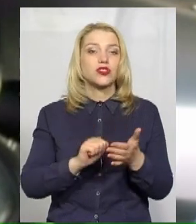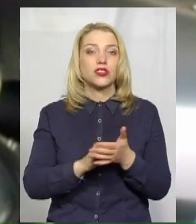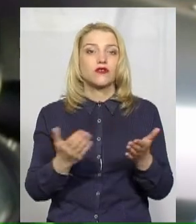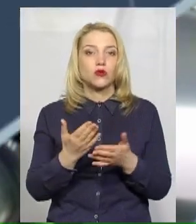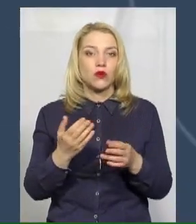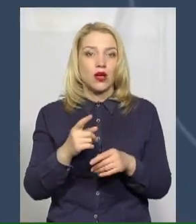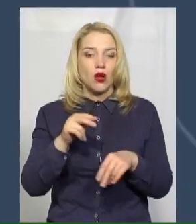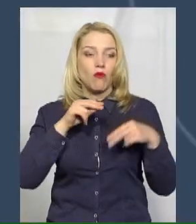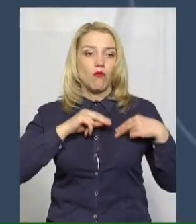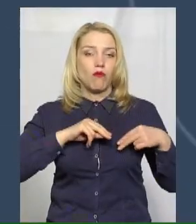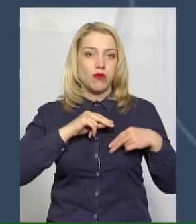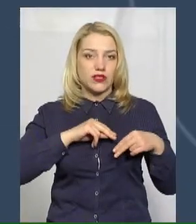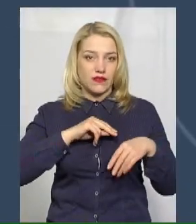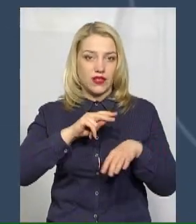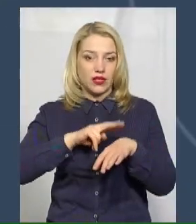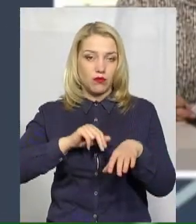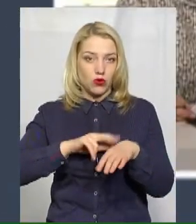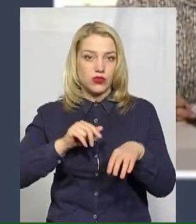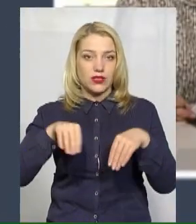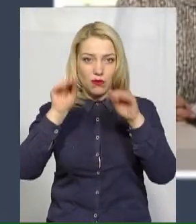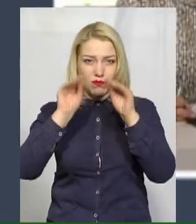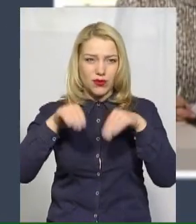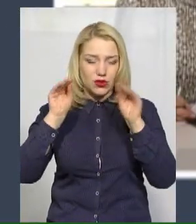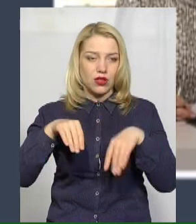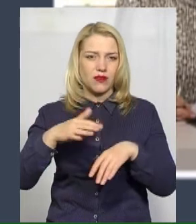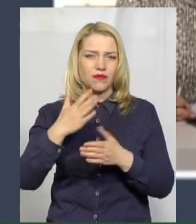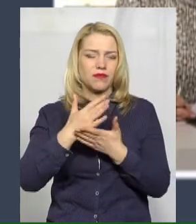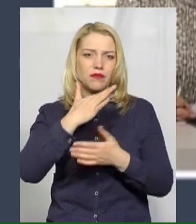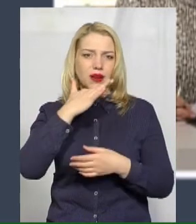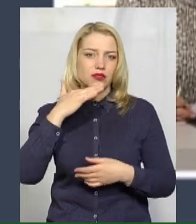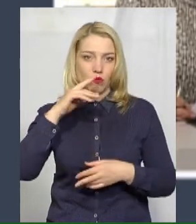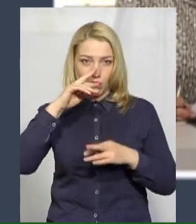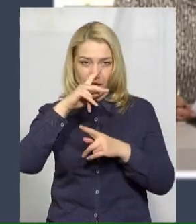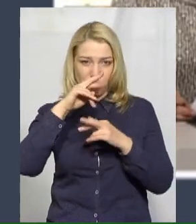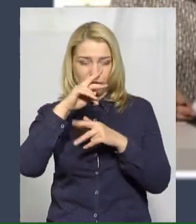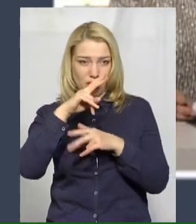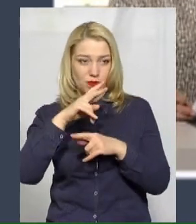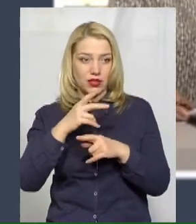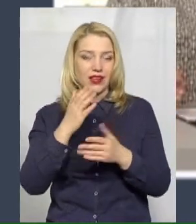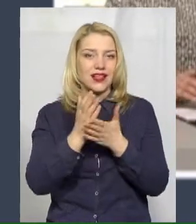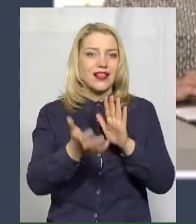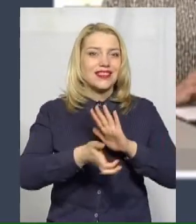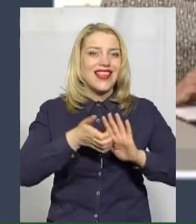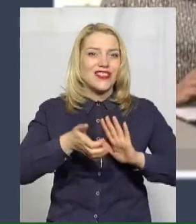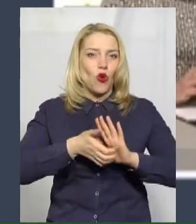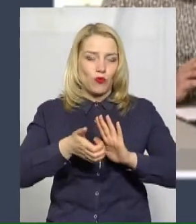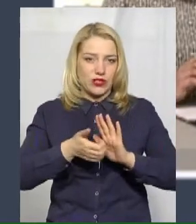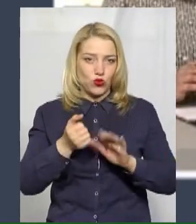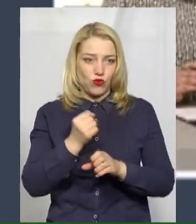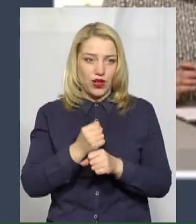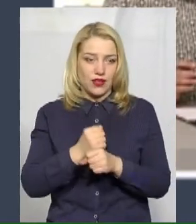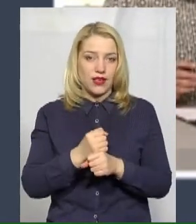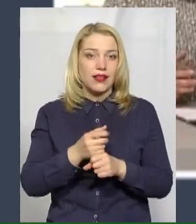поліції при складанні протоколів допускають дуже серйозні помилки, роблять недопрацювання, не збирають доказову